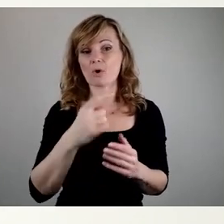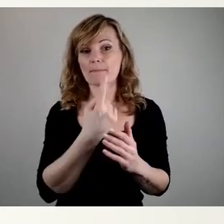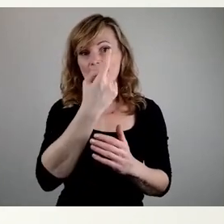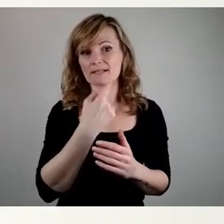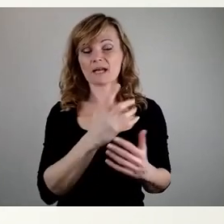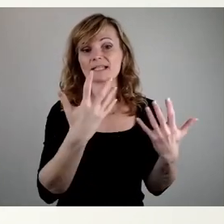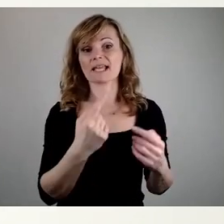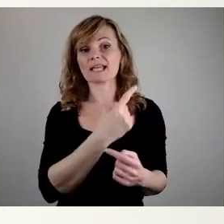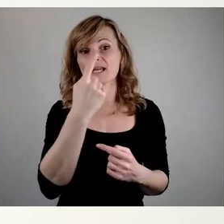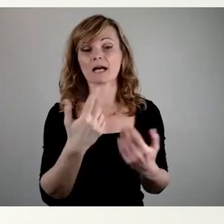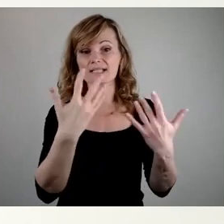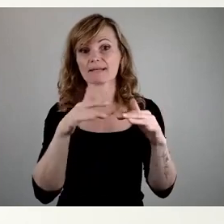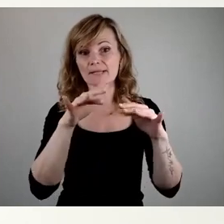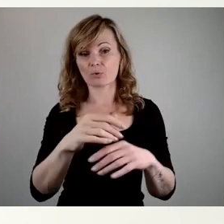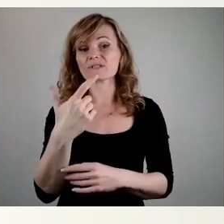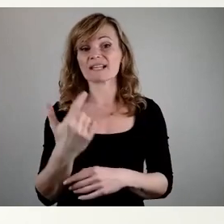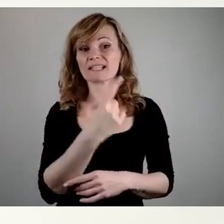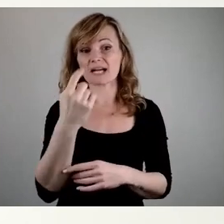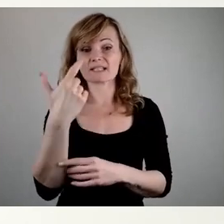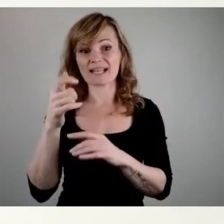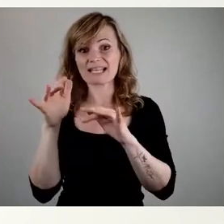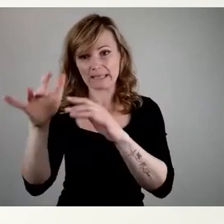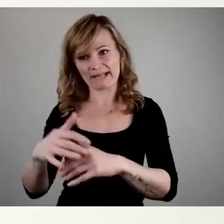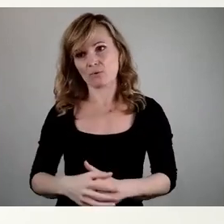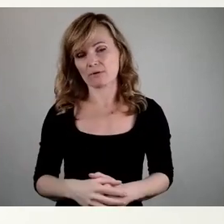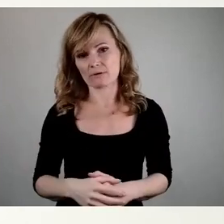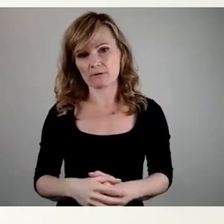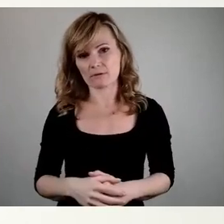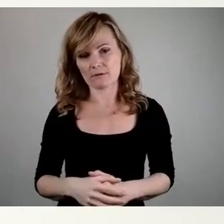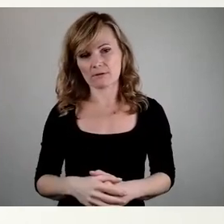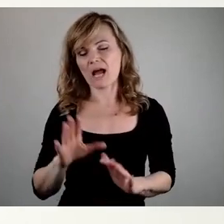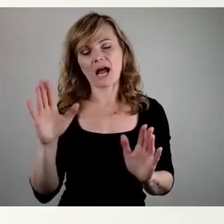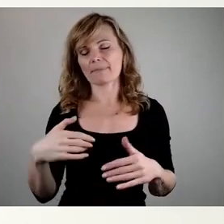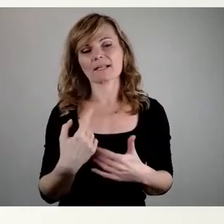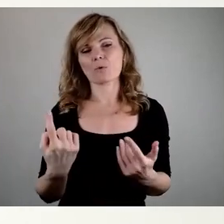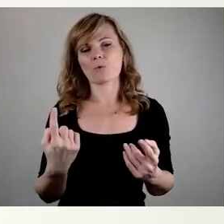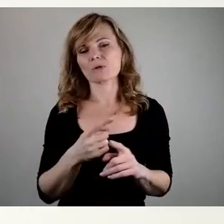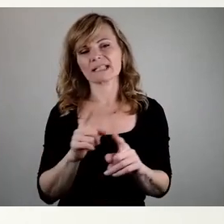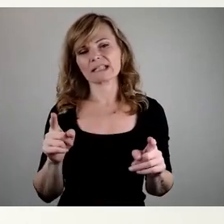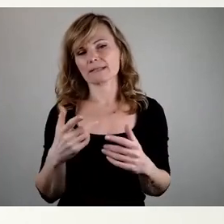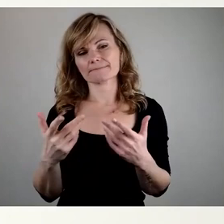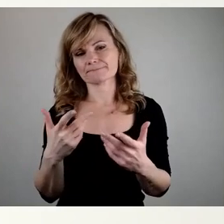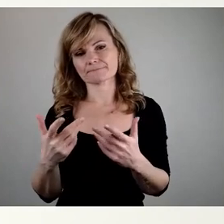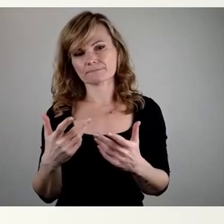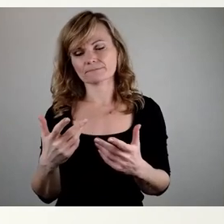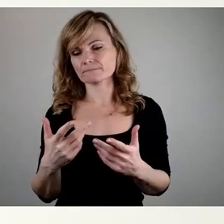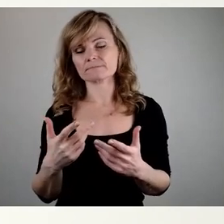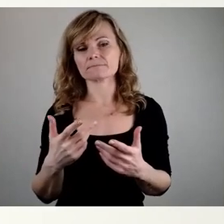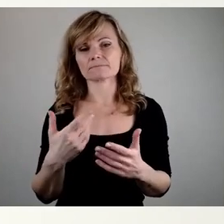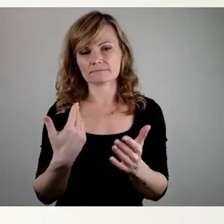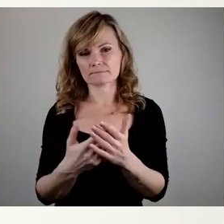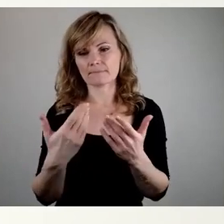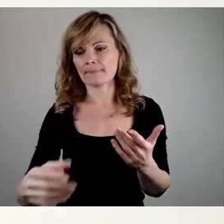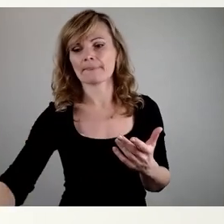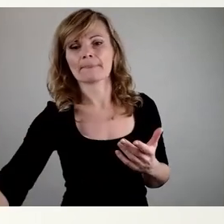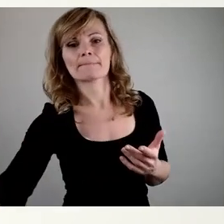Millionen, wenn es 20 Jahre sind, Millionen. Das will ich mir jetzt aber gar nicht so auf den Tisch stehen. Aber das, glaube ich,